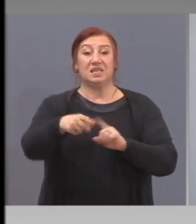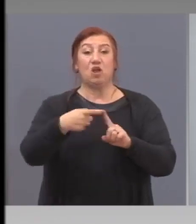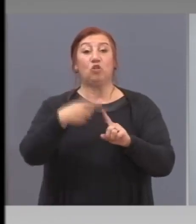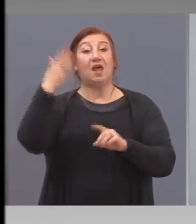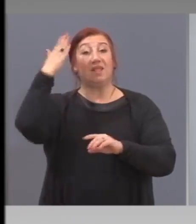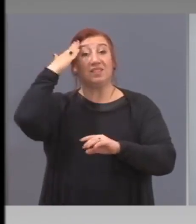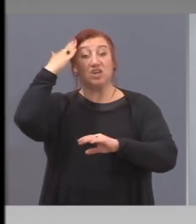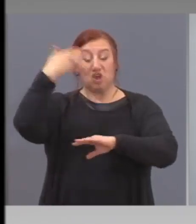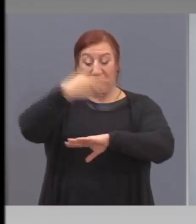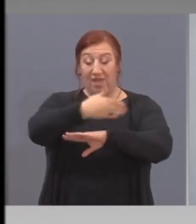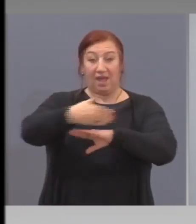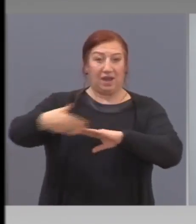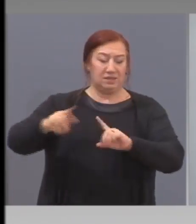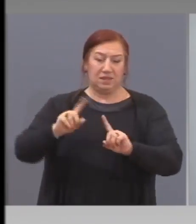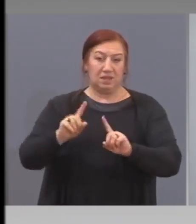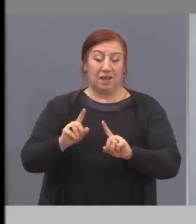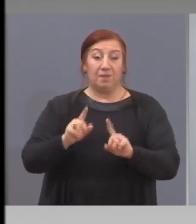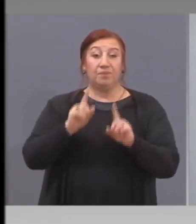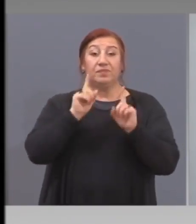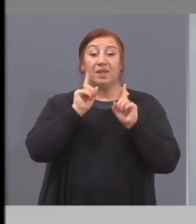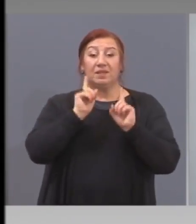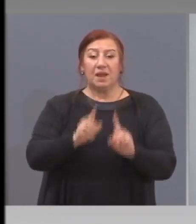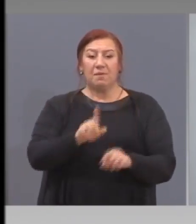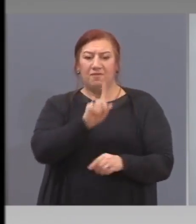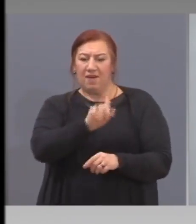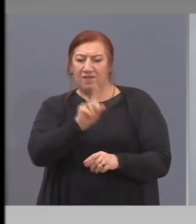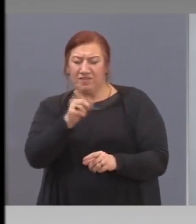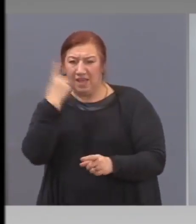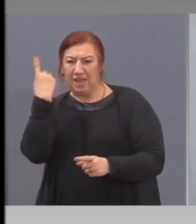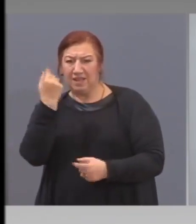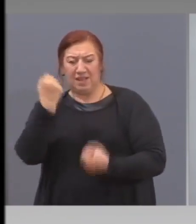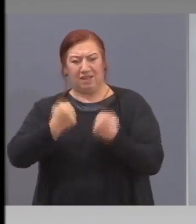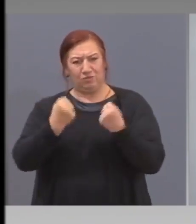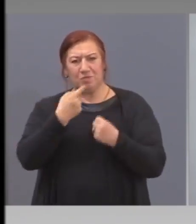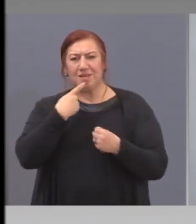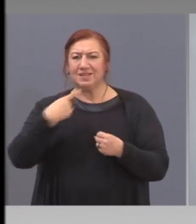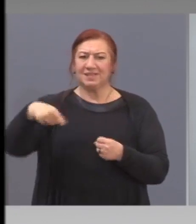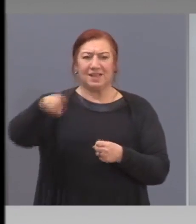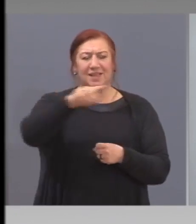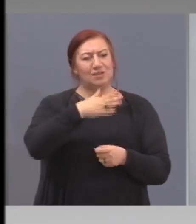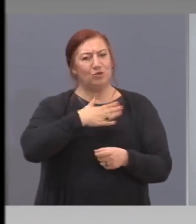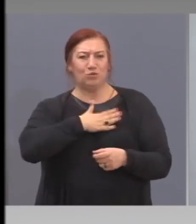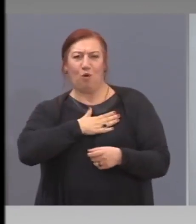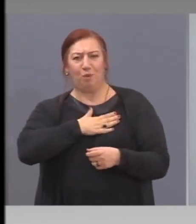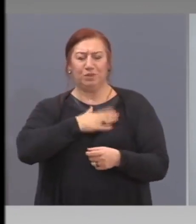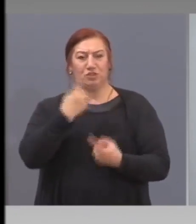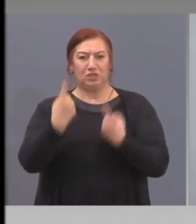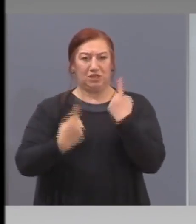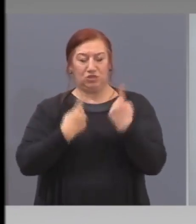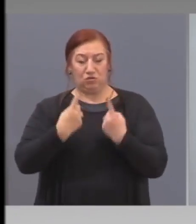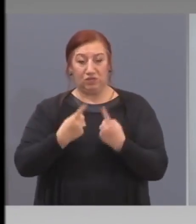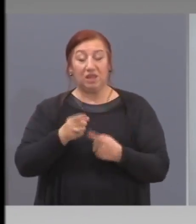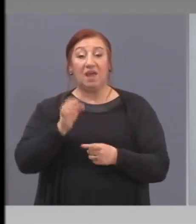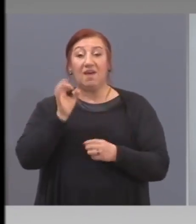или влизан. Защото тогава всеки един автомобил за тези, които обичат да се шегуват, трябва да бъде спрям.